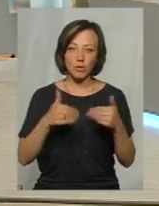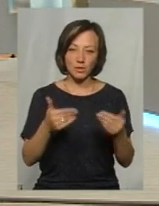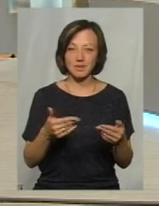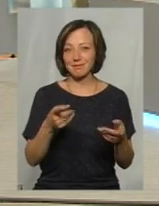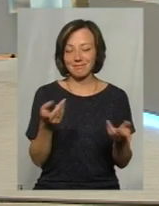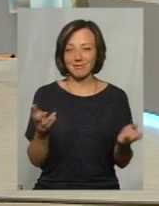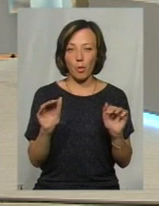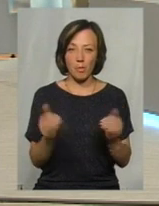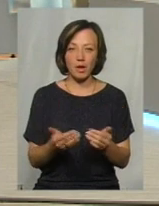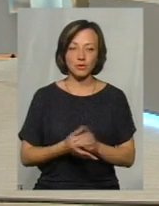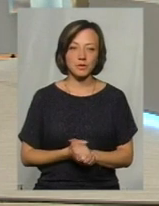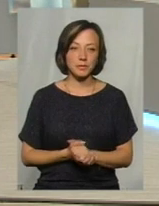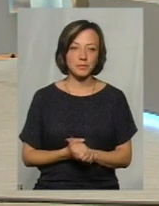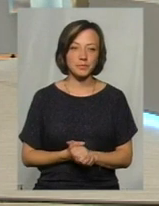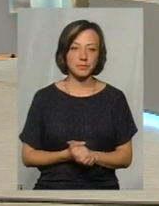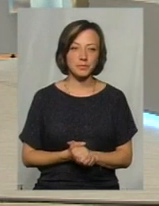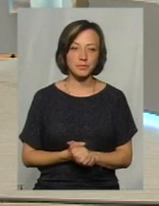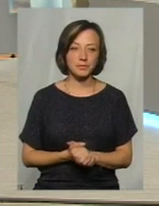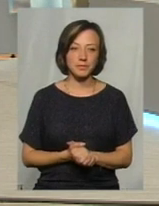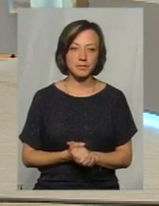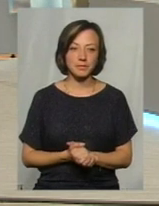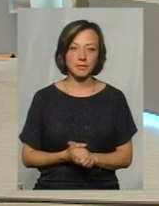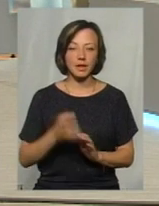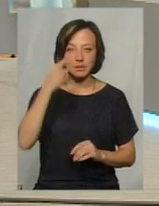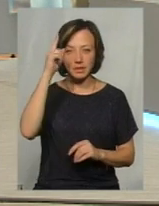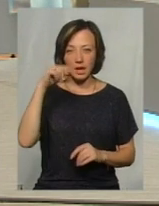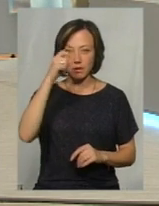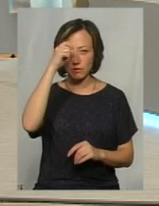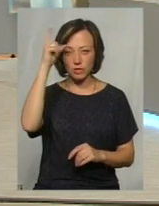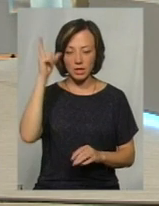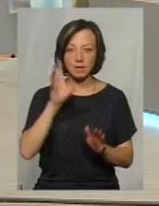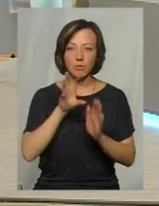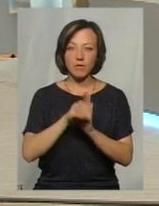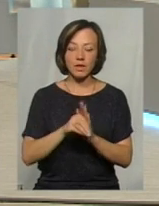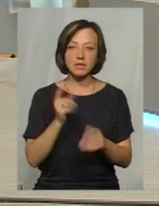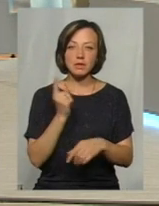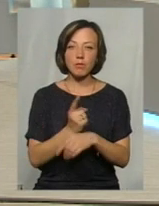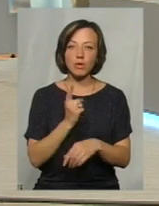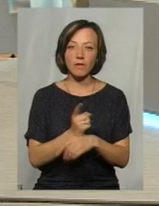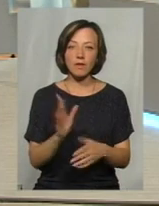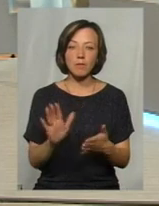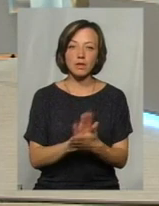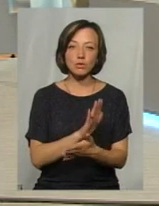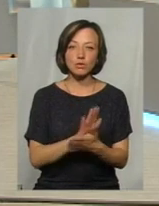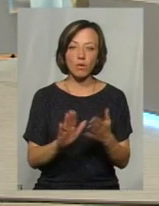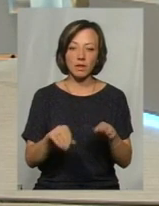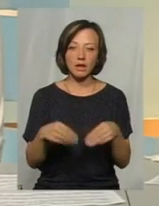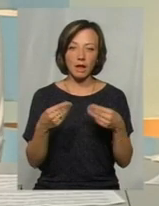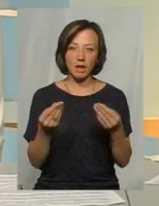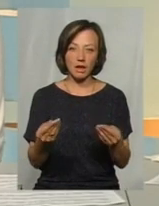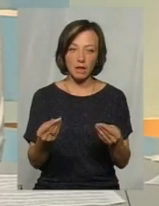не буде і покито. Здається, в Чехії заборонили безкоштовне надання